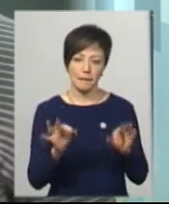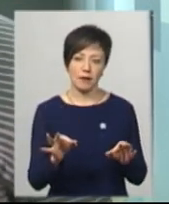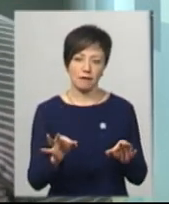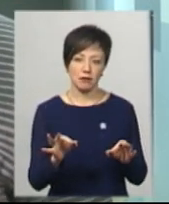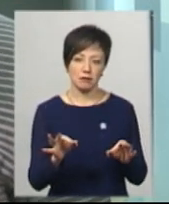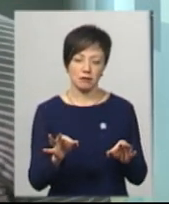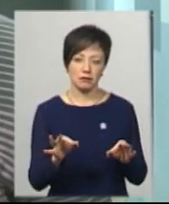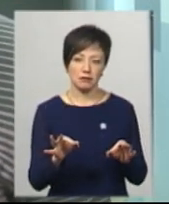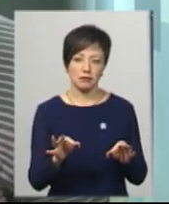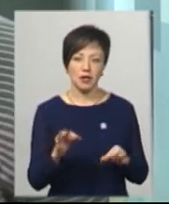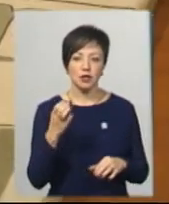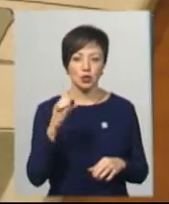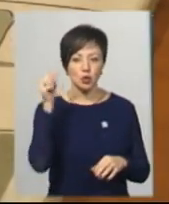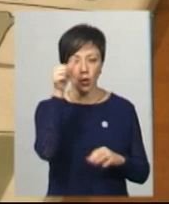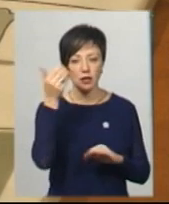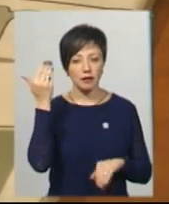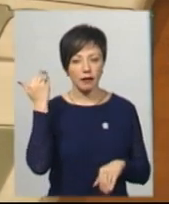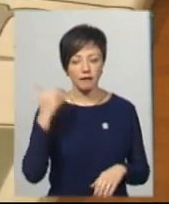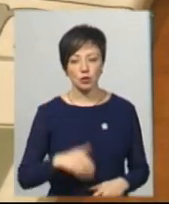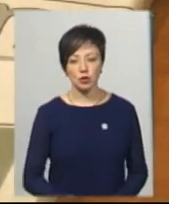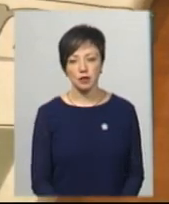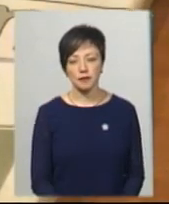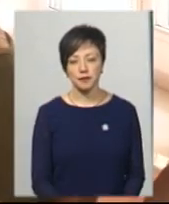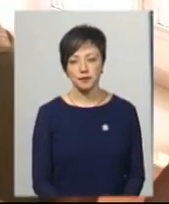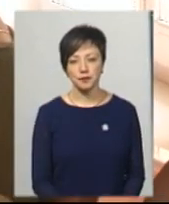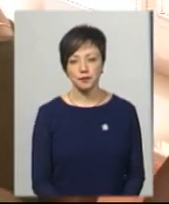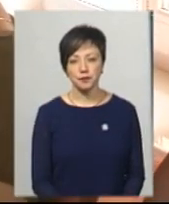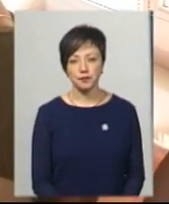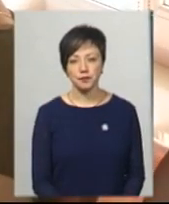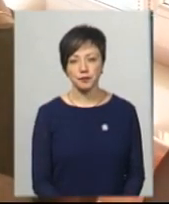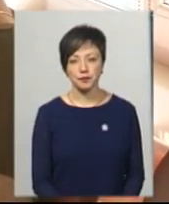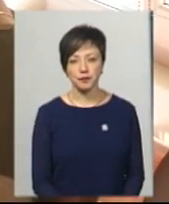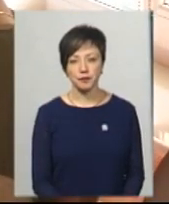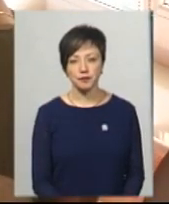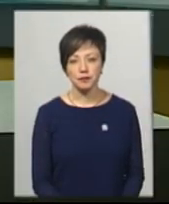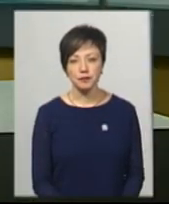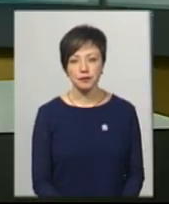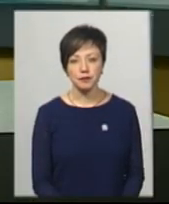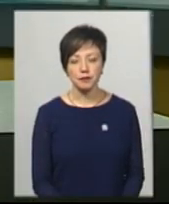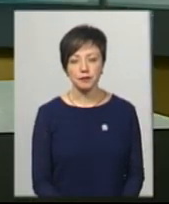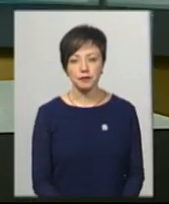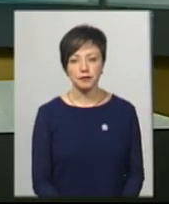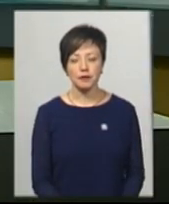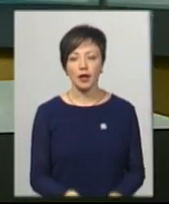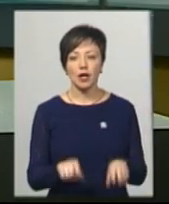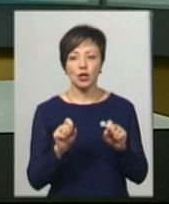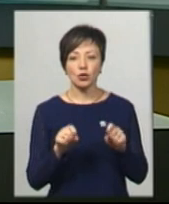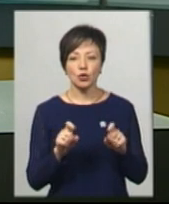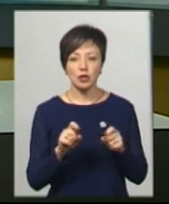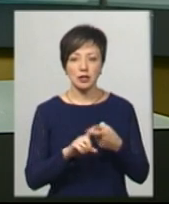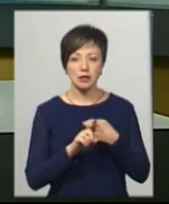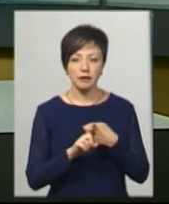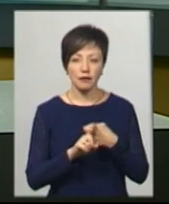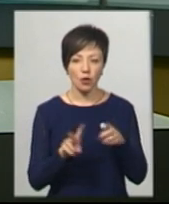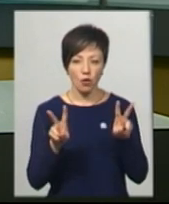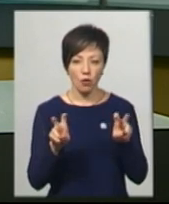столітньої давності. Тетяна Ворожцова, Віктор Кривий, новини на Суспільному, Хмельницький. Золотистий стафілокок